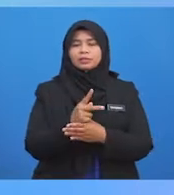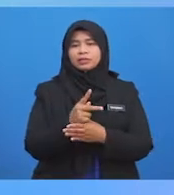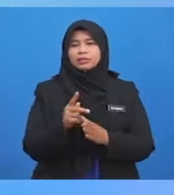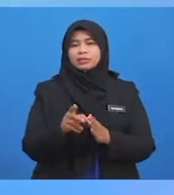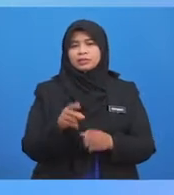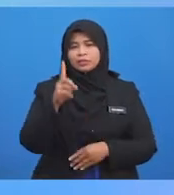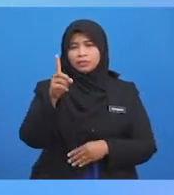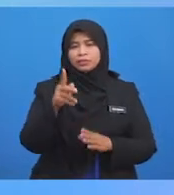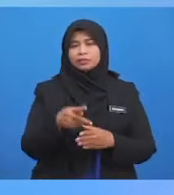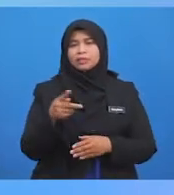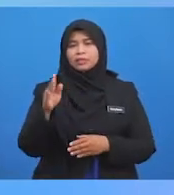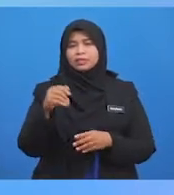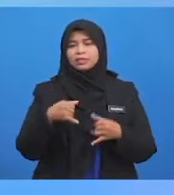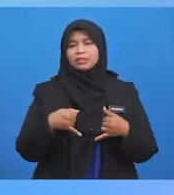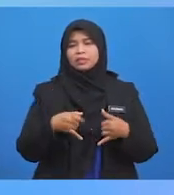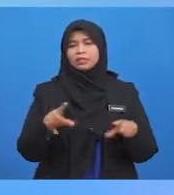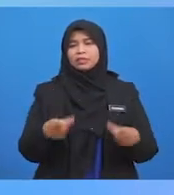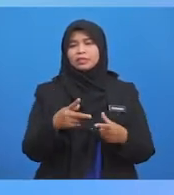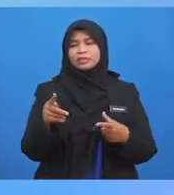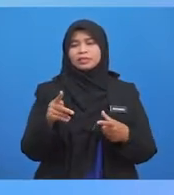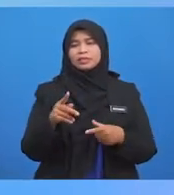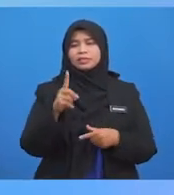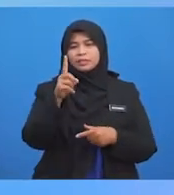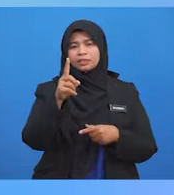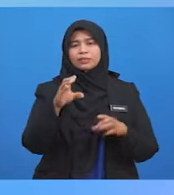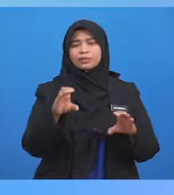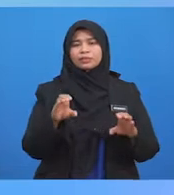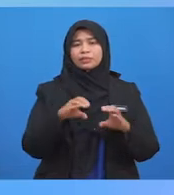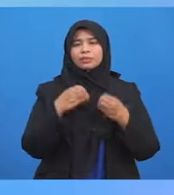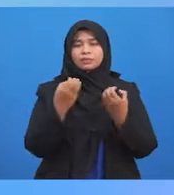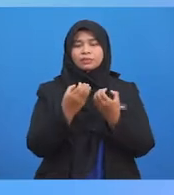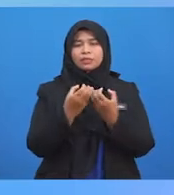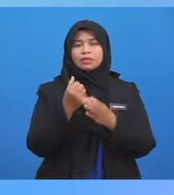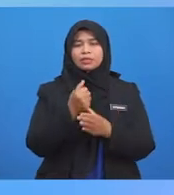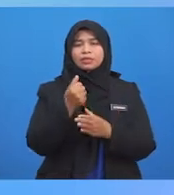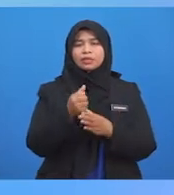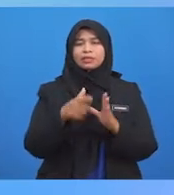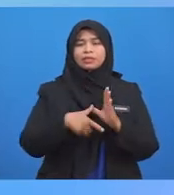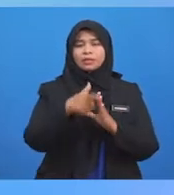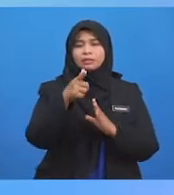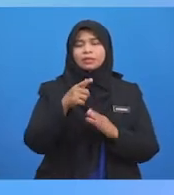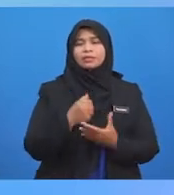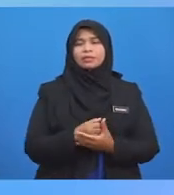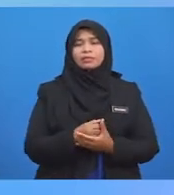Sesuatu Perkara Yang dilaksanakan Antara Satu pihak Atau Lebih Di mana Rukunnya